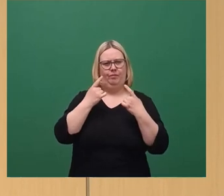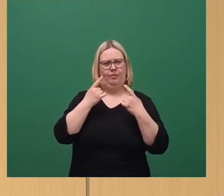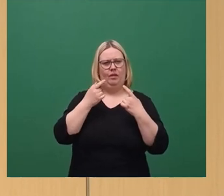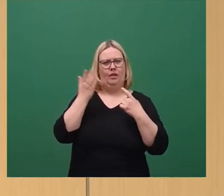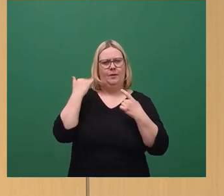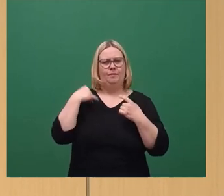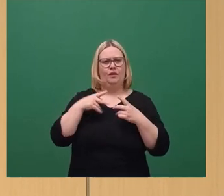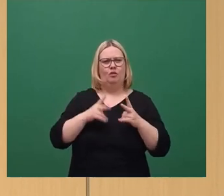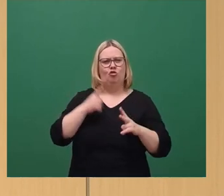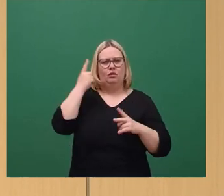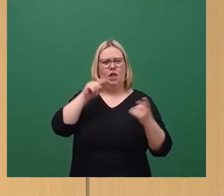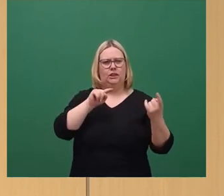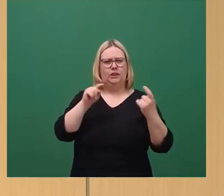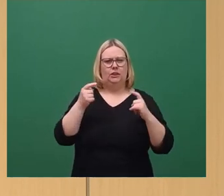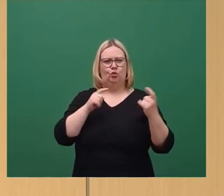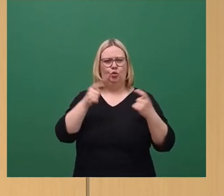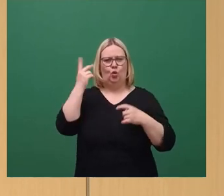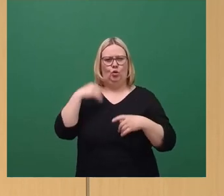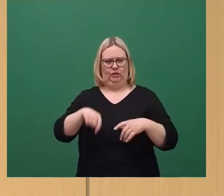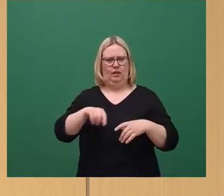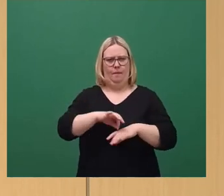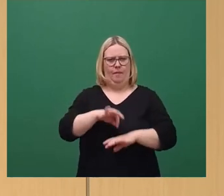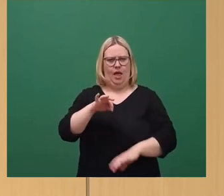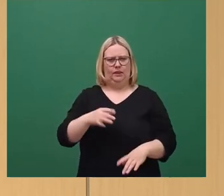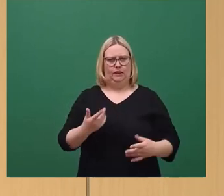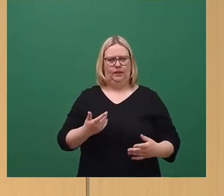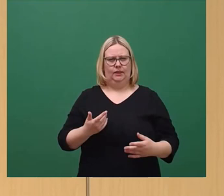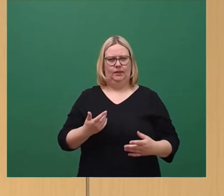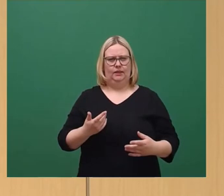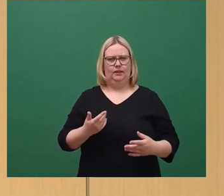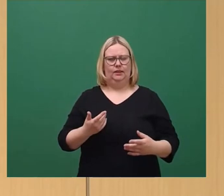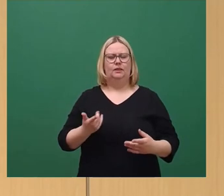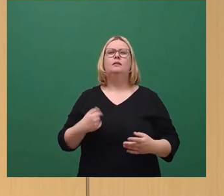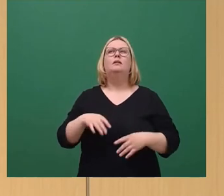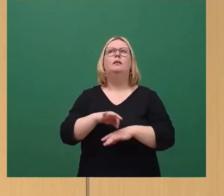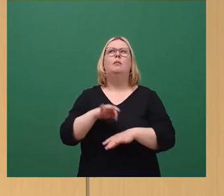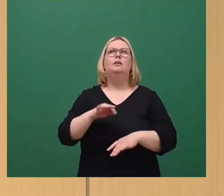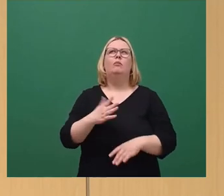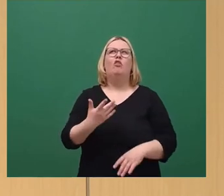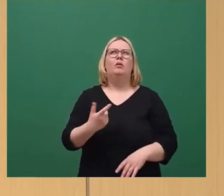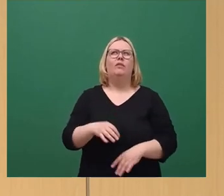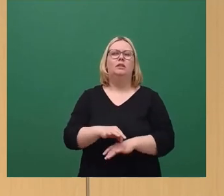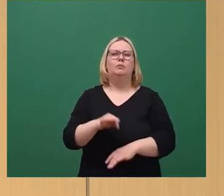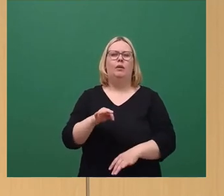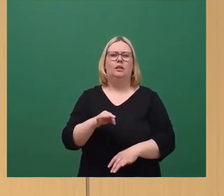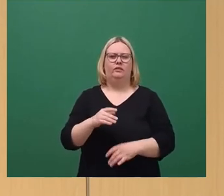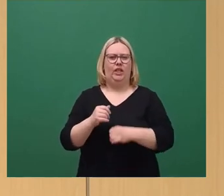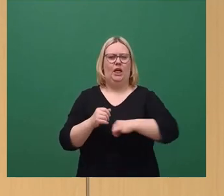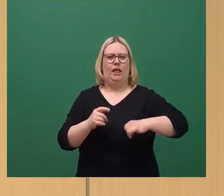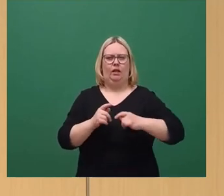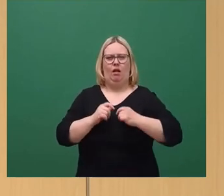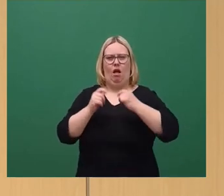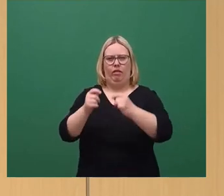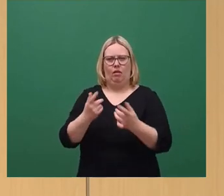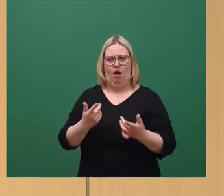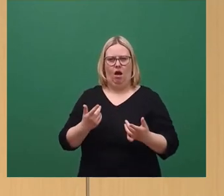Stadtratsdebatte im März diesen Jahres. Wir haben im März am 25. nach Antrag der Linken über